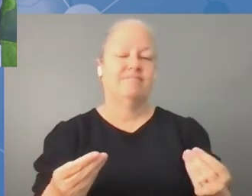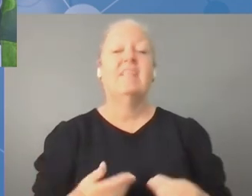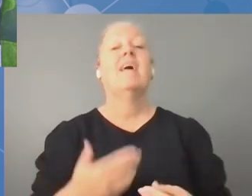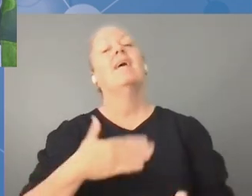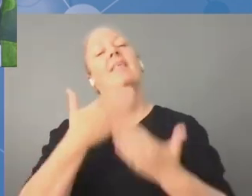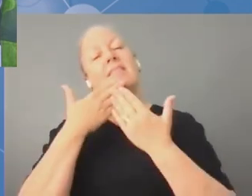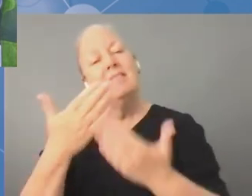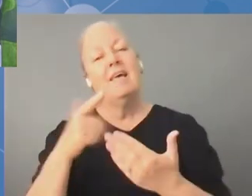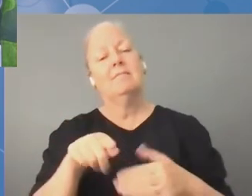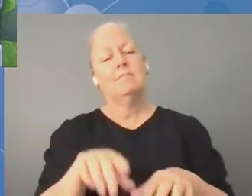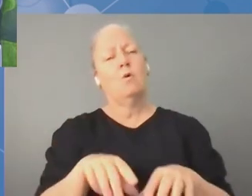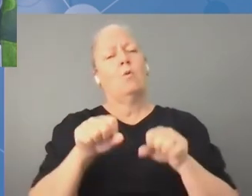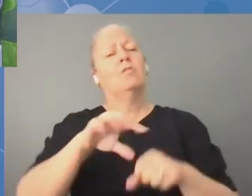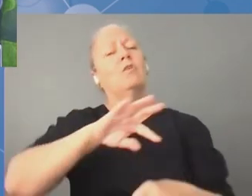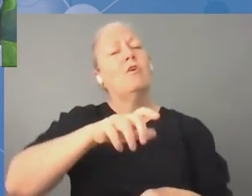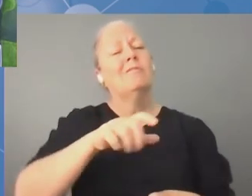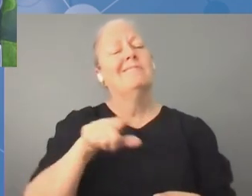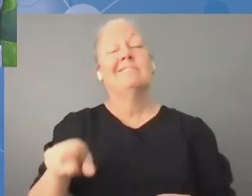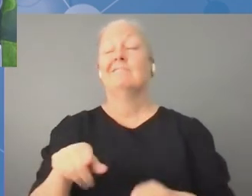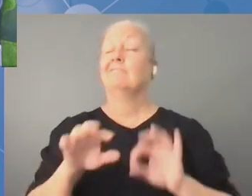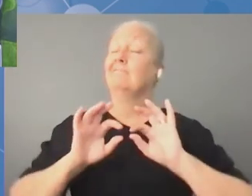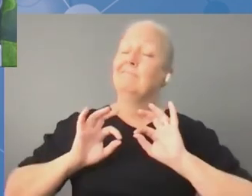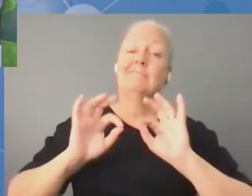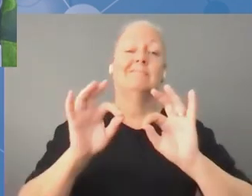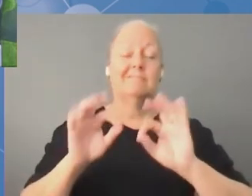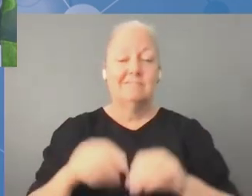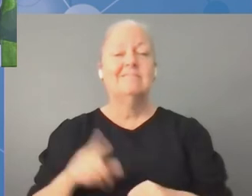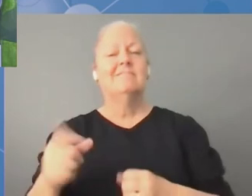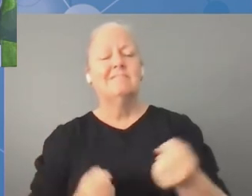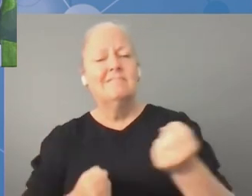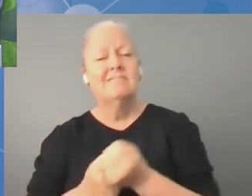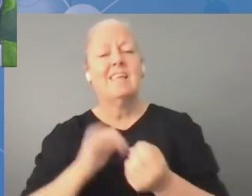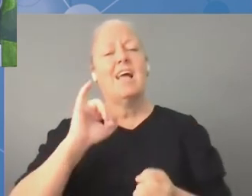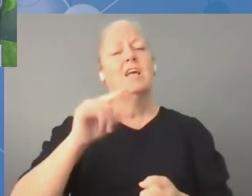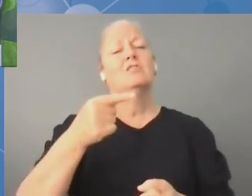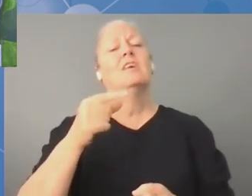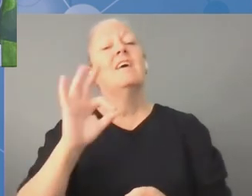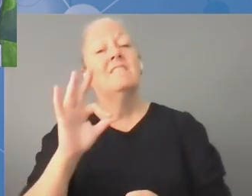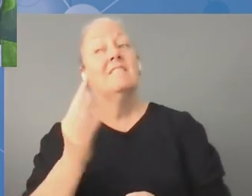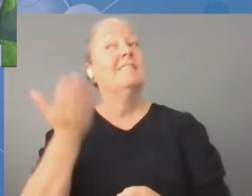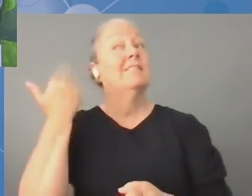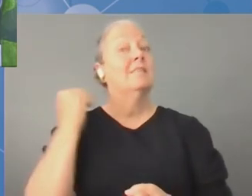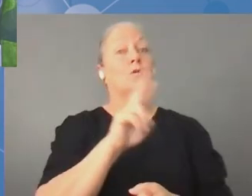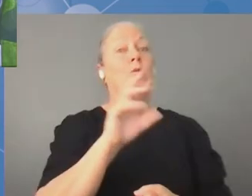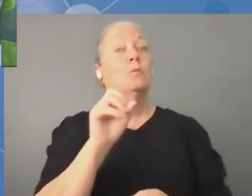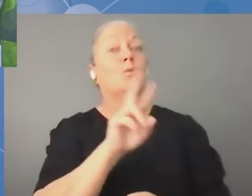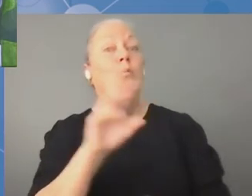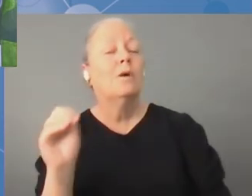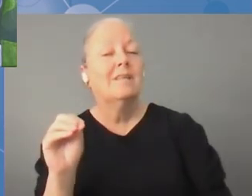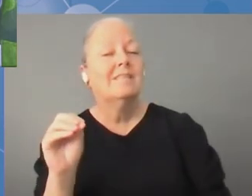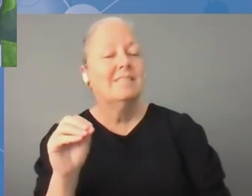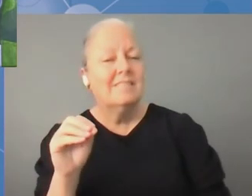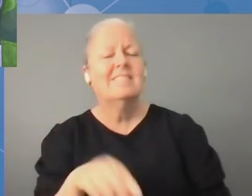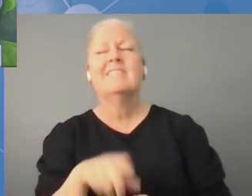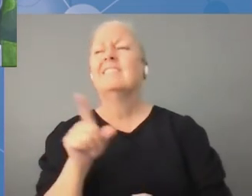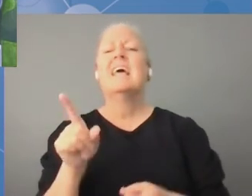Bardzo chciałbym podziękować gospodarzom. Bardzo dziękuję za ten wkład i za